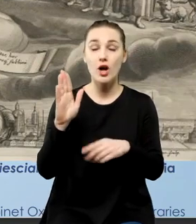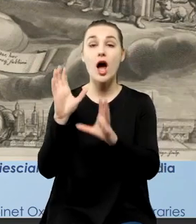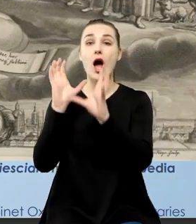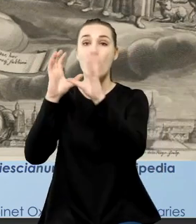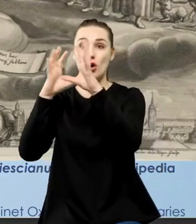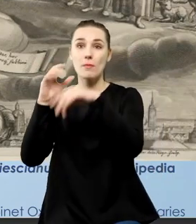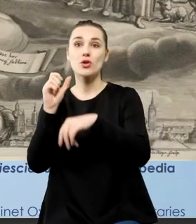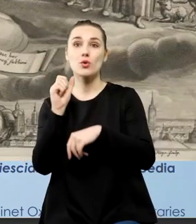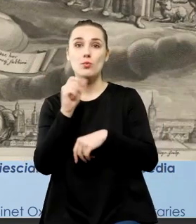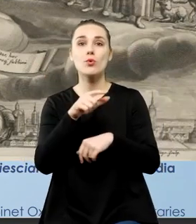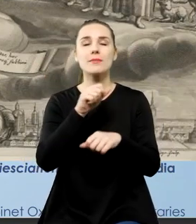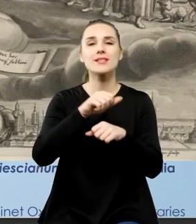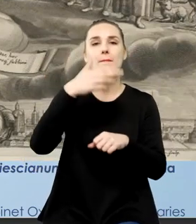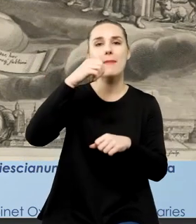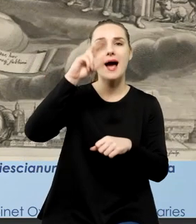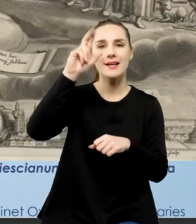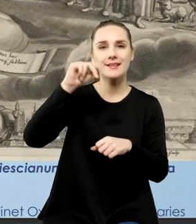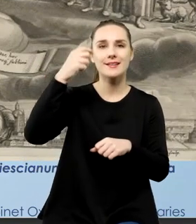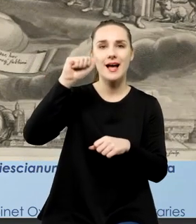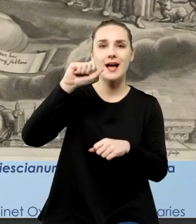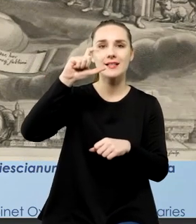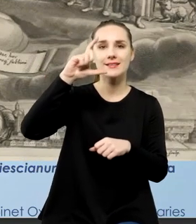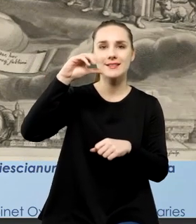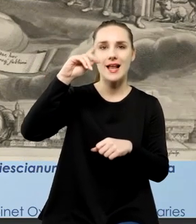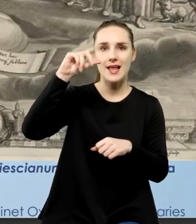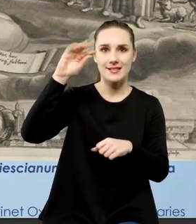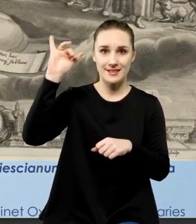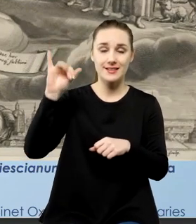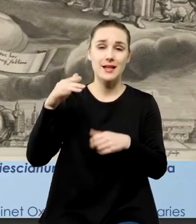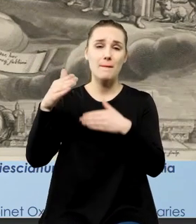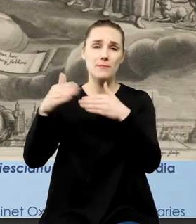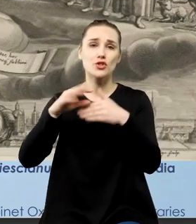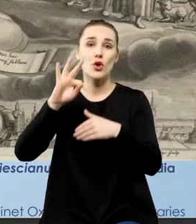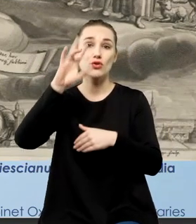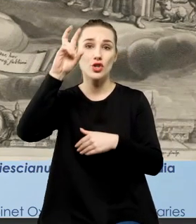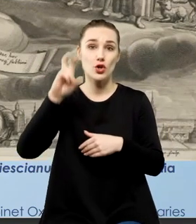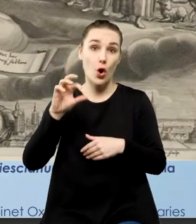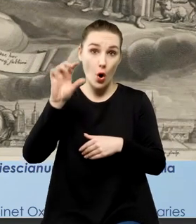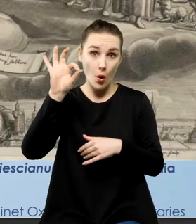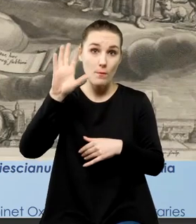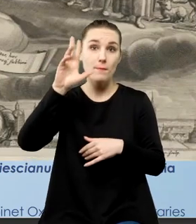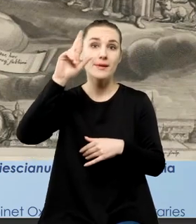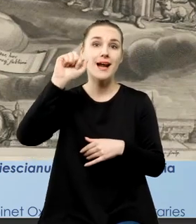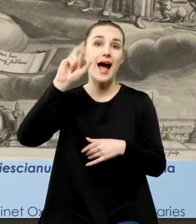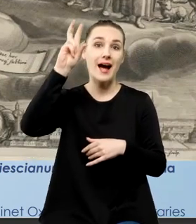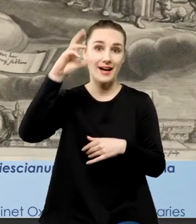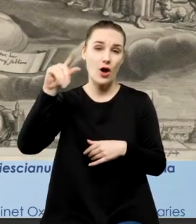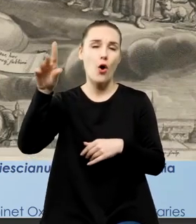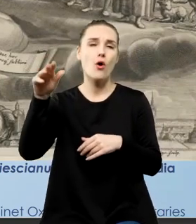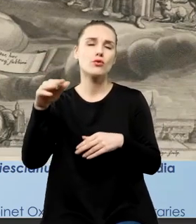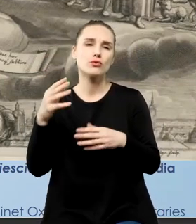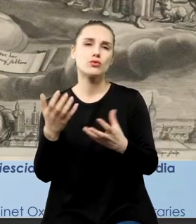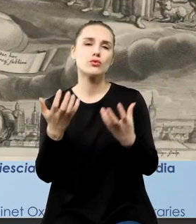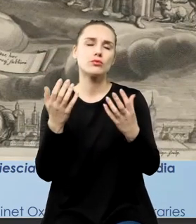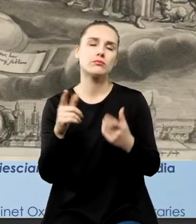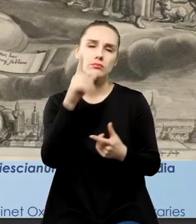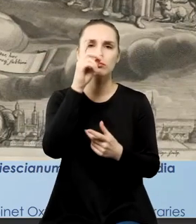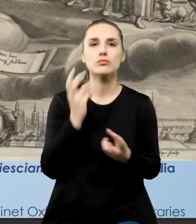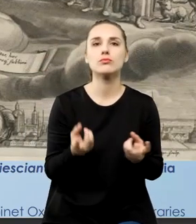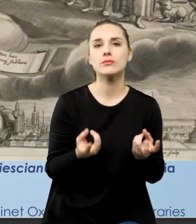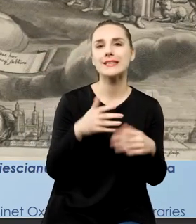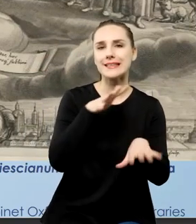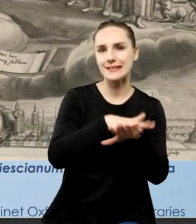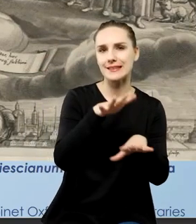Machinę Celestis. Jest obok Tychona Brachego, twórcy tego pośredniego systemu geoheliocentrycznego,